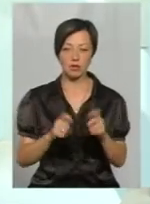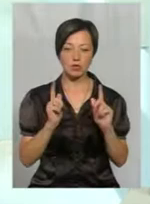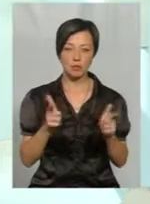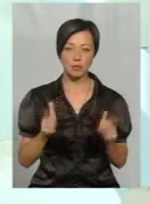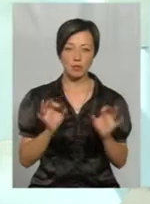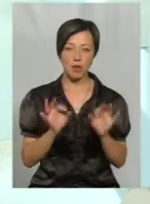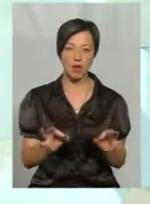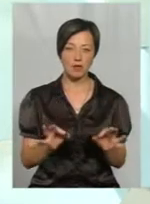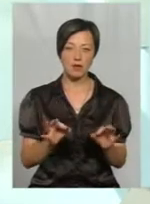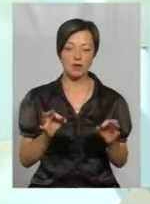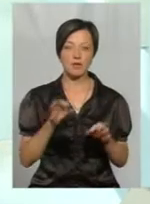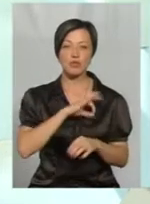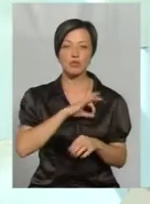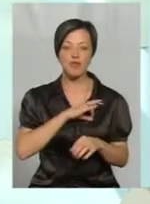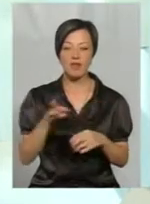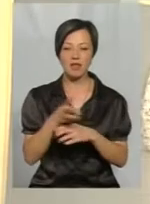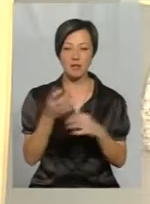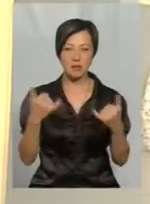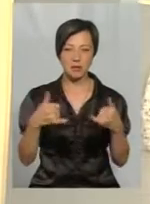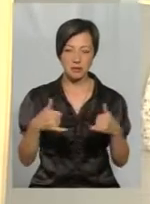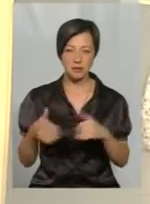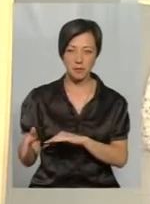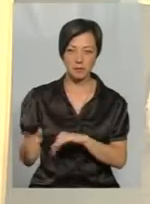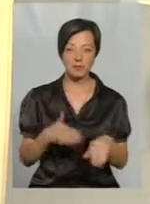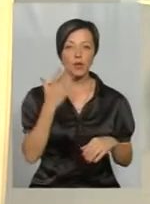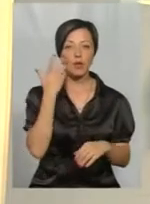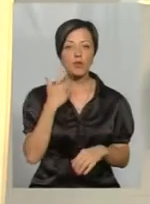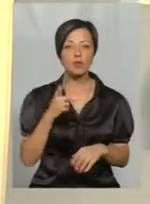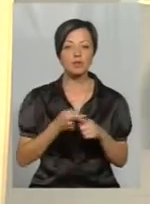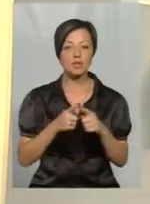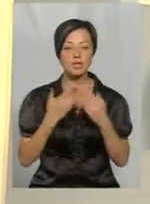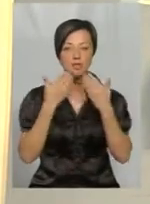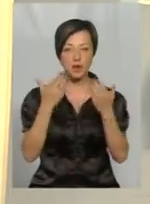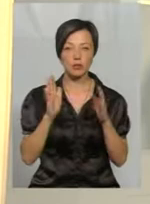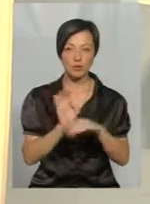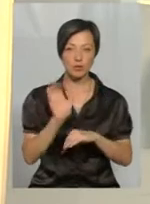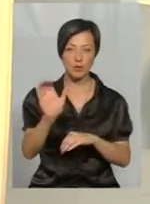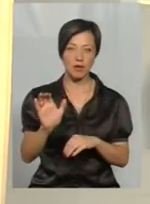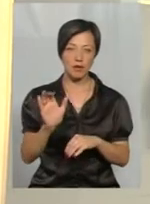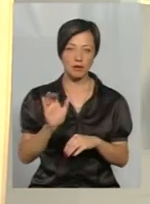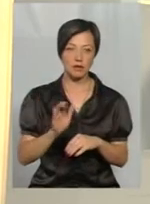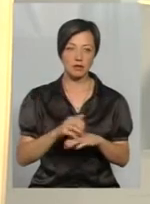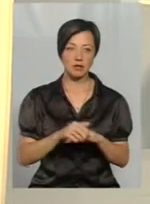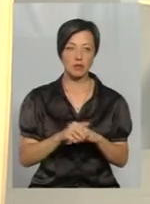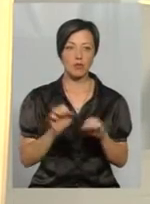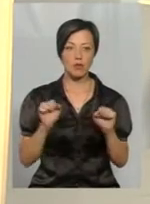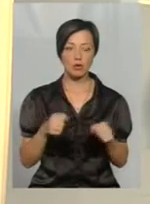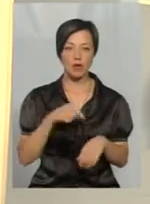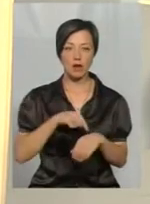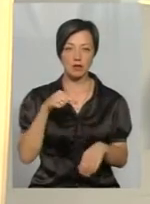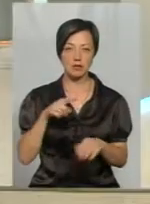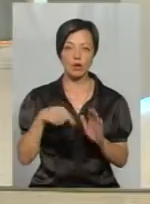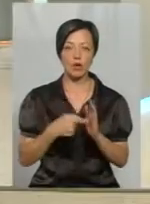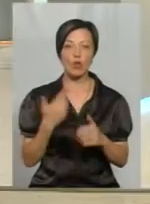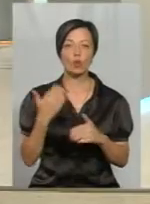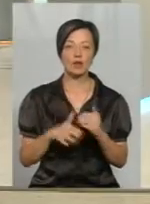правильність пестицидів. А коли розраховуєте, що це звернення буде відправлене адресату і може бути якась реакція? Воно